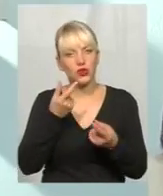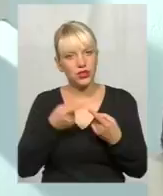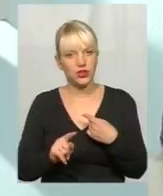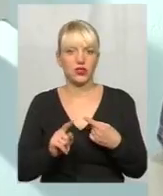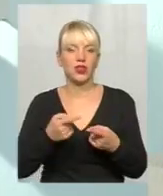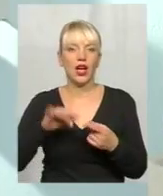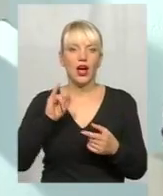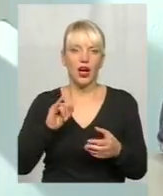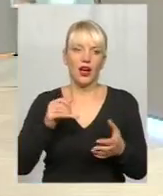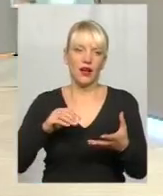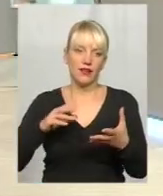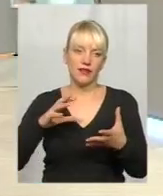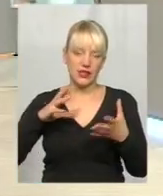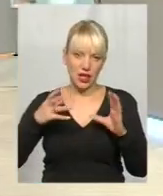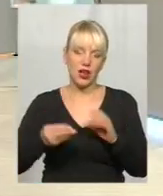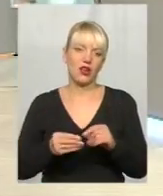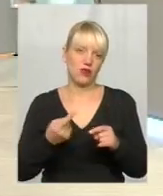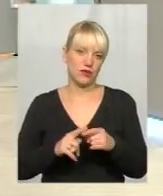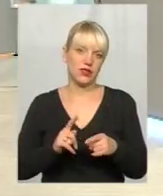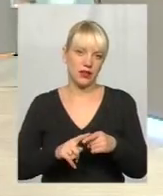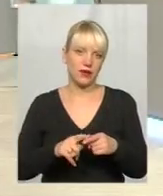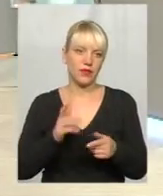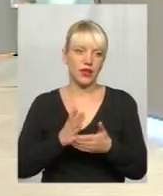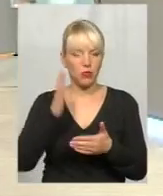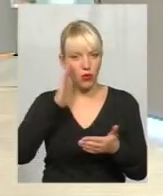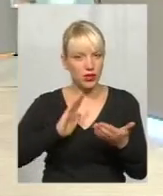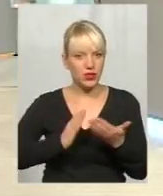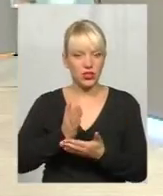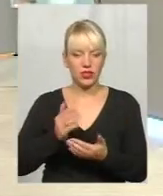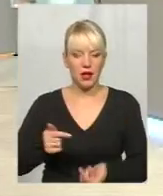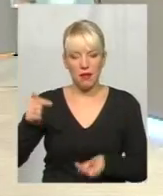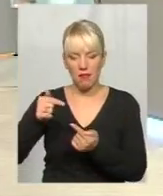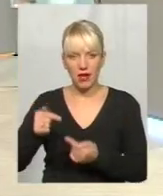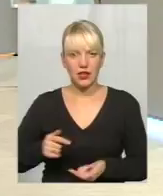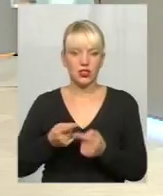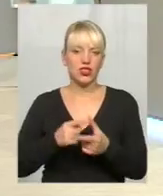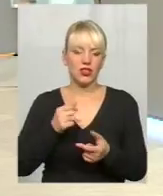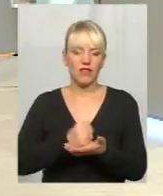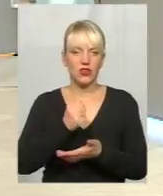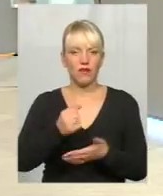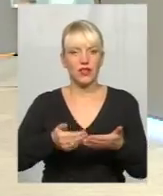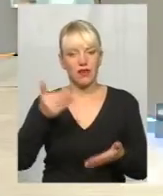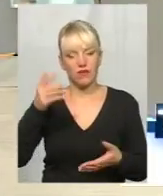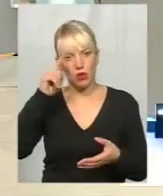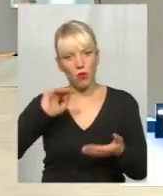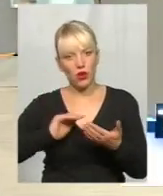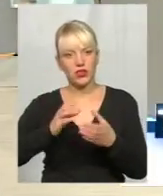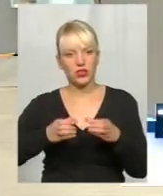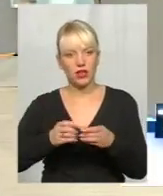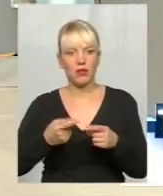одно, скажімо, ці дані, вони корелюють багато. Але ж політична приналежність, чи висування певної партії, взагалі, чи багато в нас було